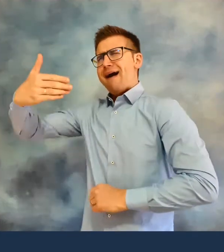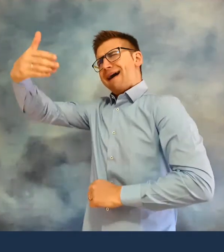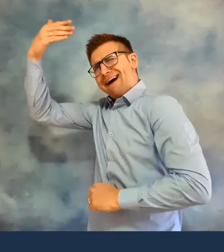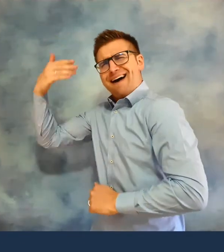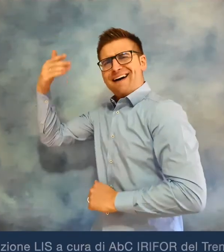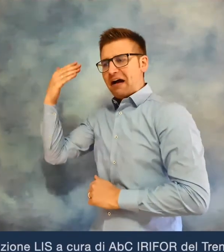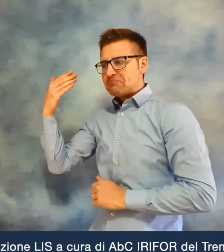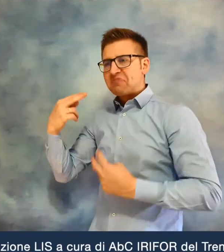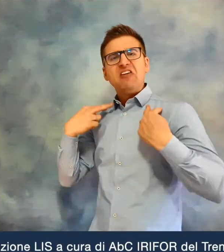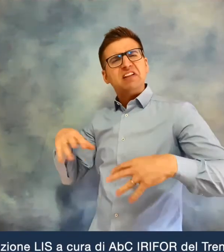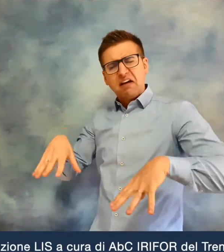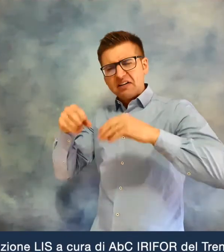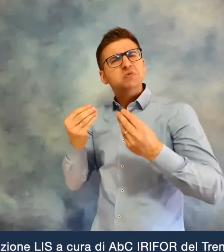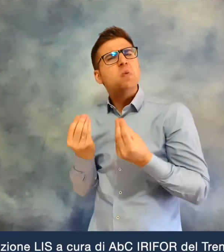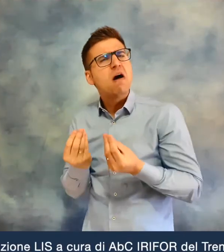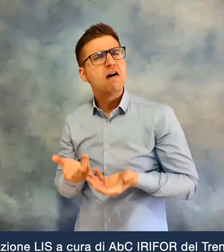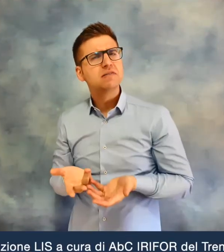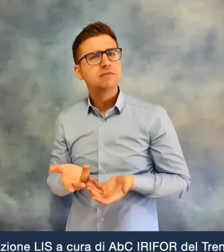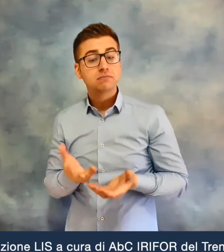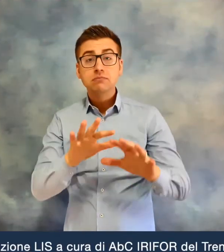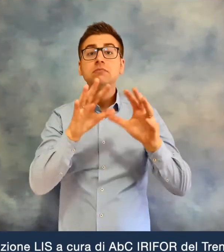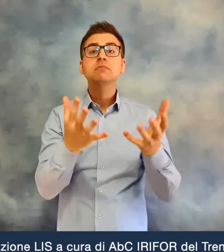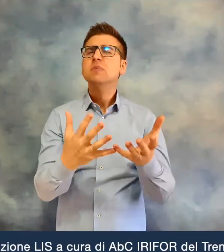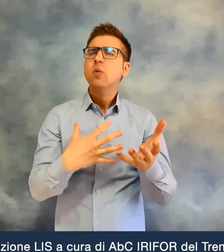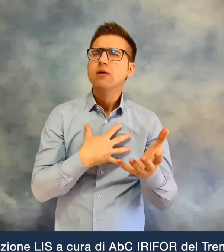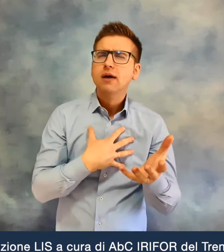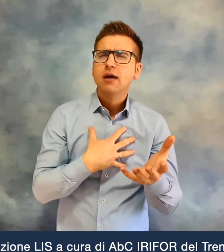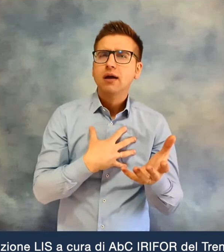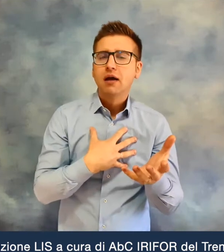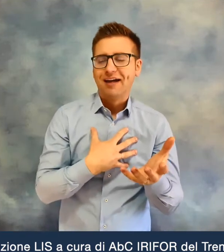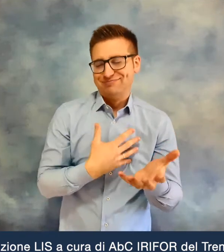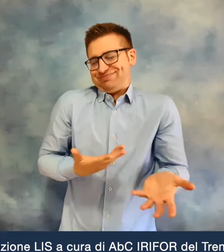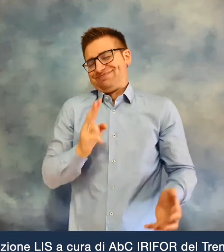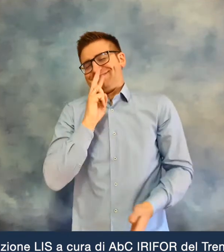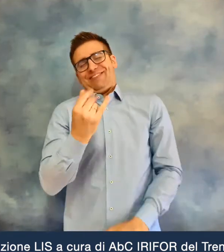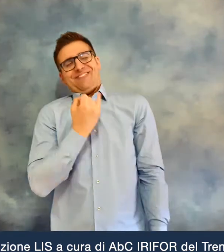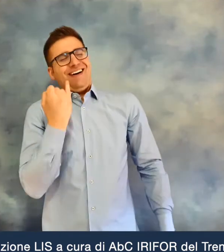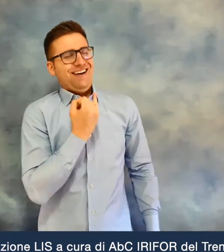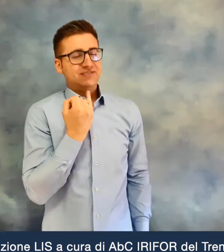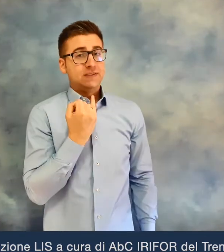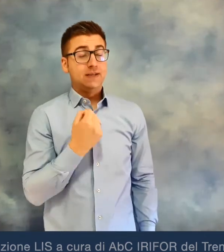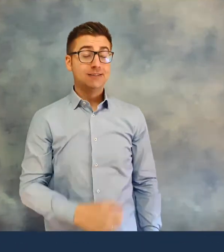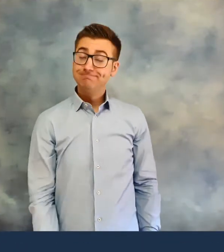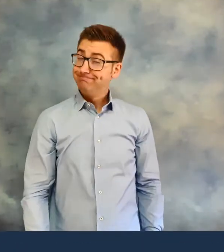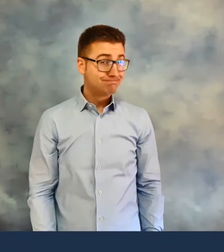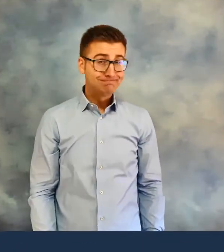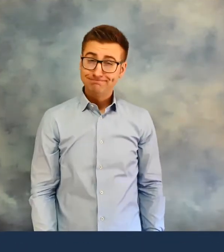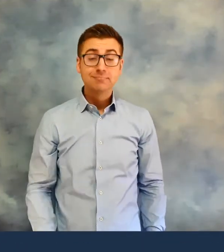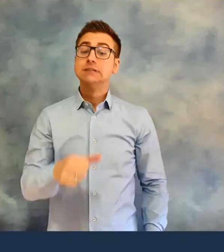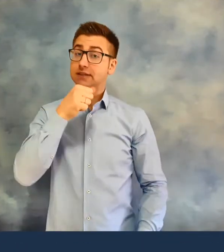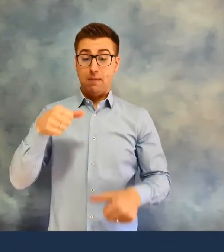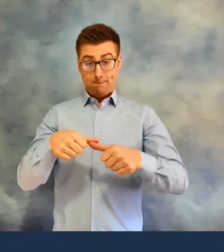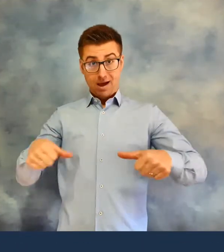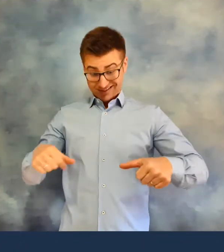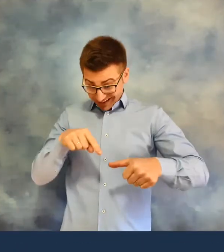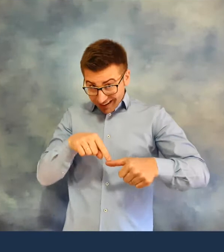Quando è cominciato tutto? Quanto è antico il nostro pianeta? Non è esattamente una domanda facile a cui rispondere. Serve